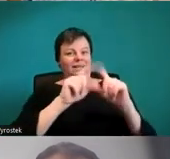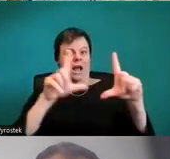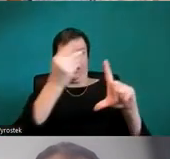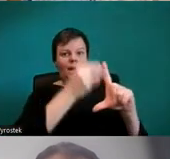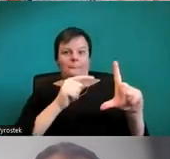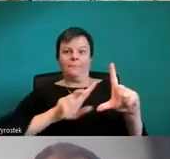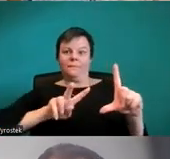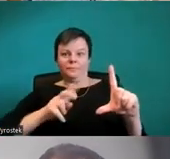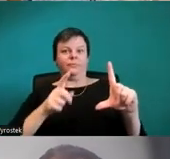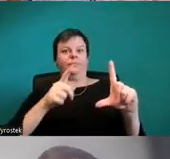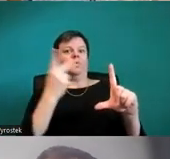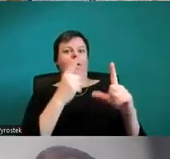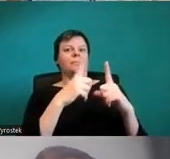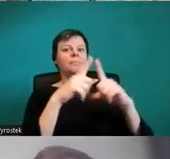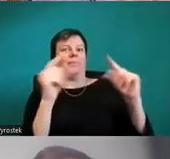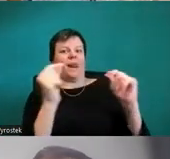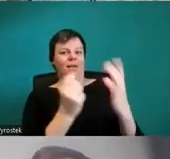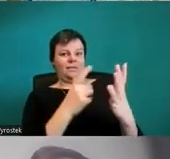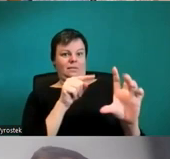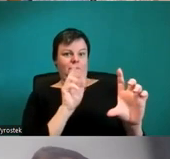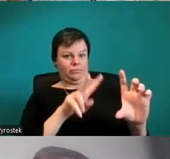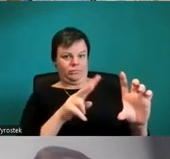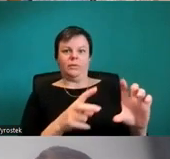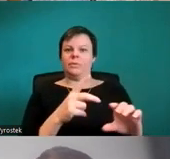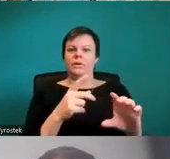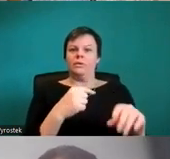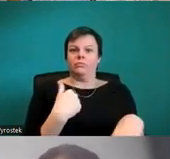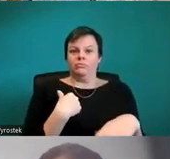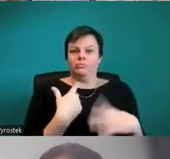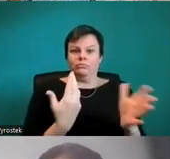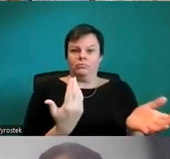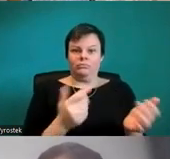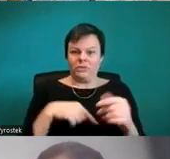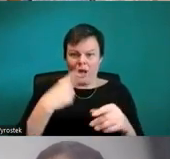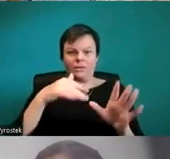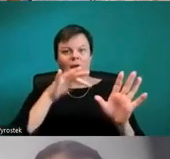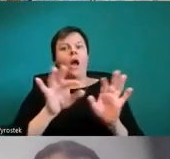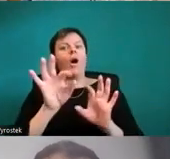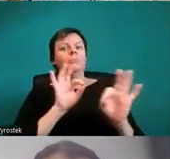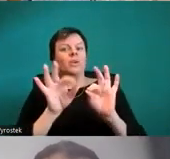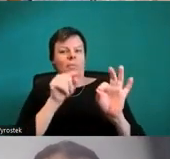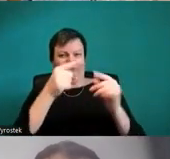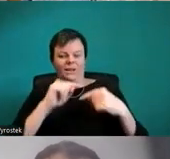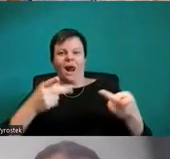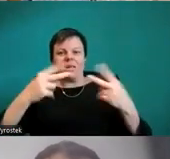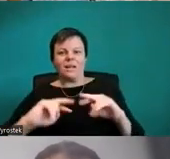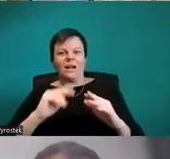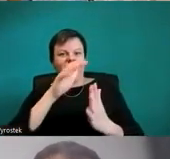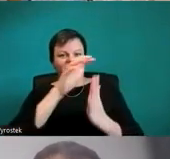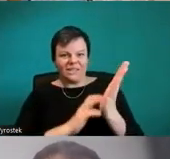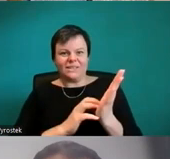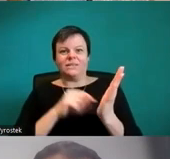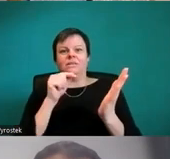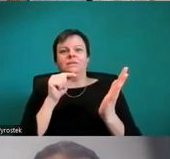Und dann die Option Alternativtextanzeigen auswählen. Das geht eigentlich schon seit, ich würde mal